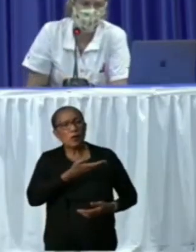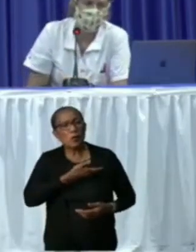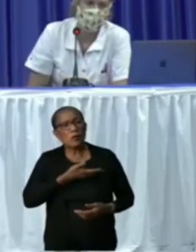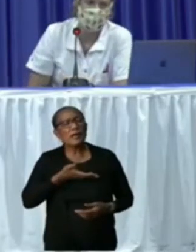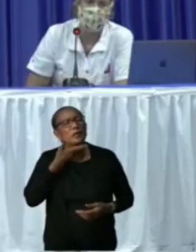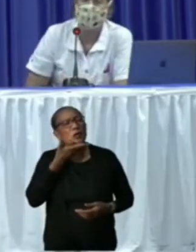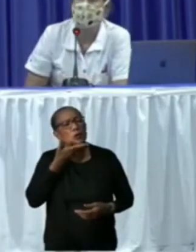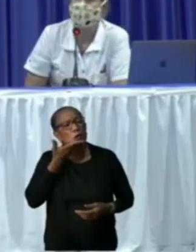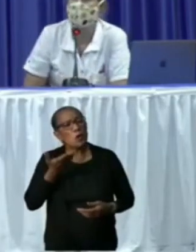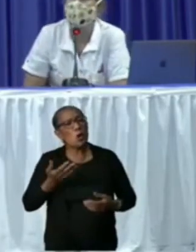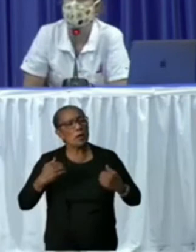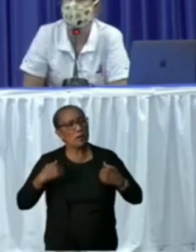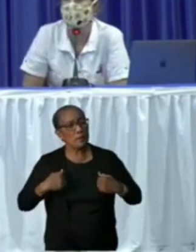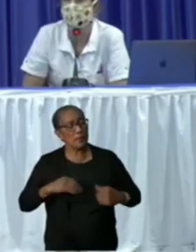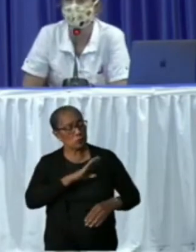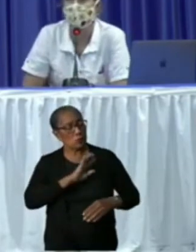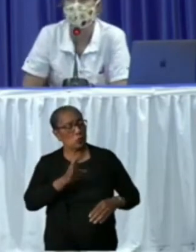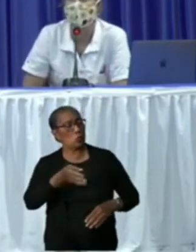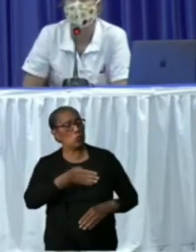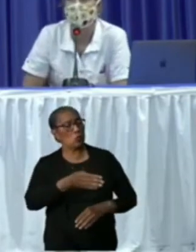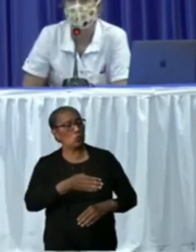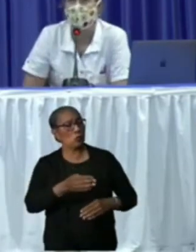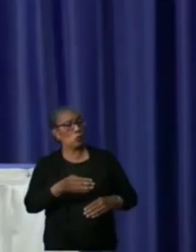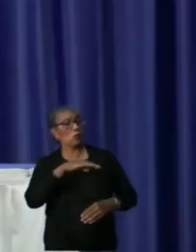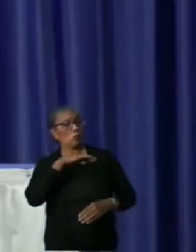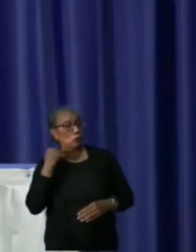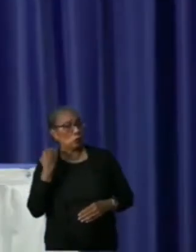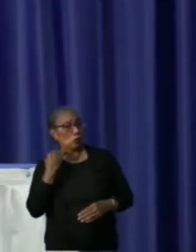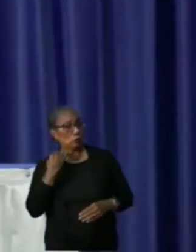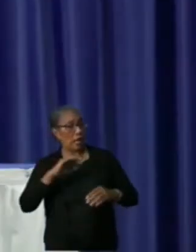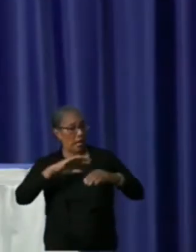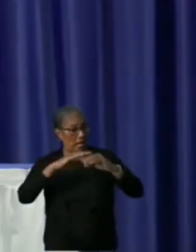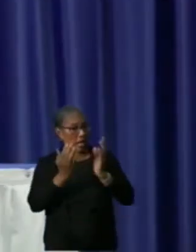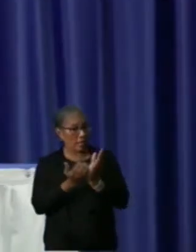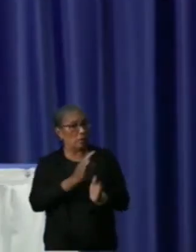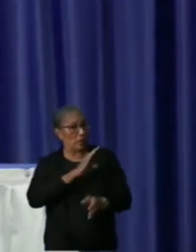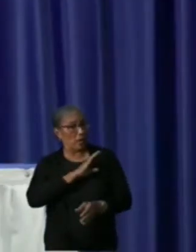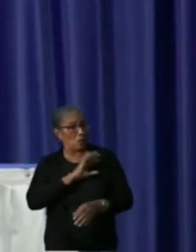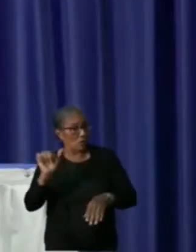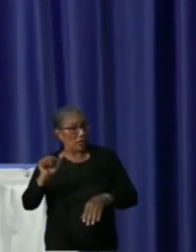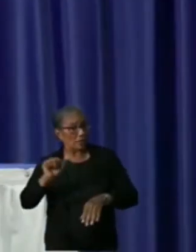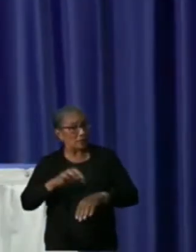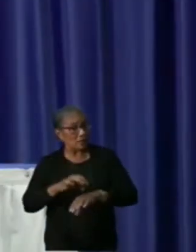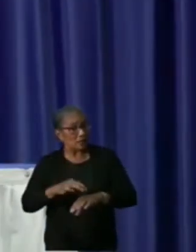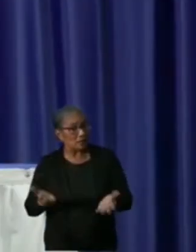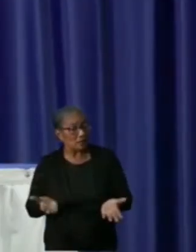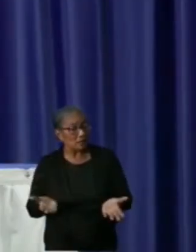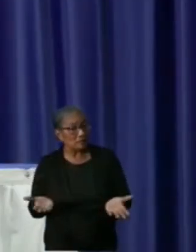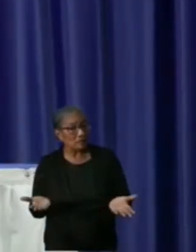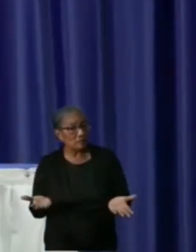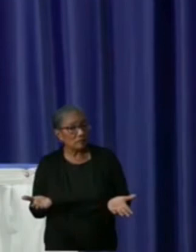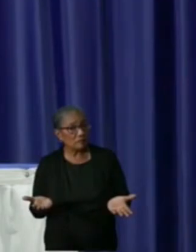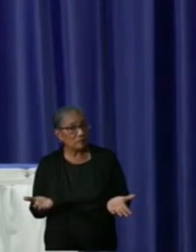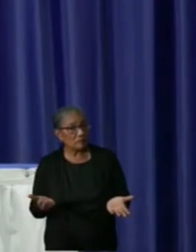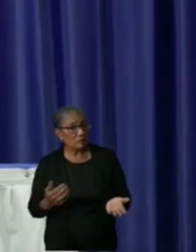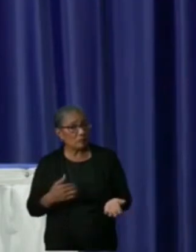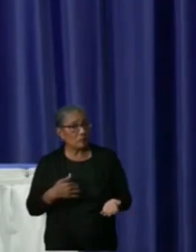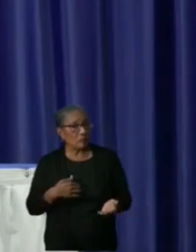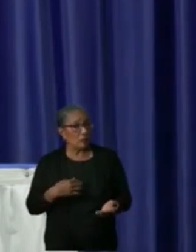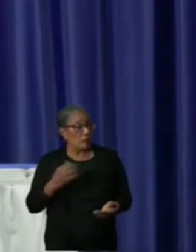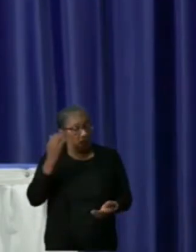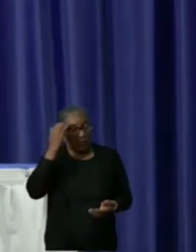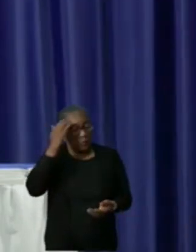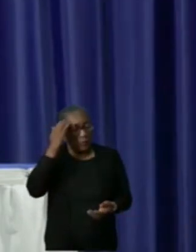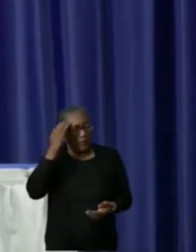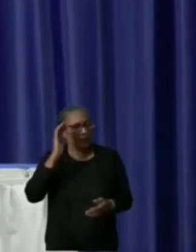mensen die overleden zijn, hadden die allemaal onderliggende aandoeningen? Ik weet ze niet stuk voor